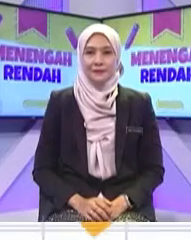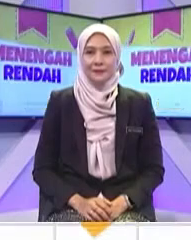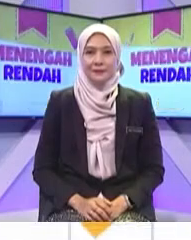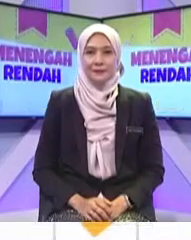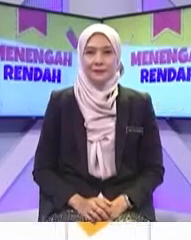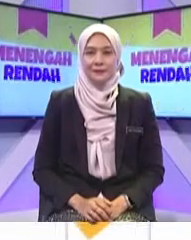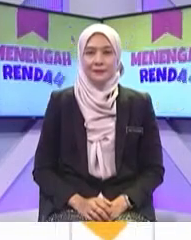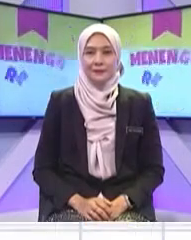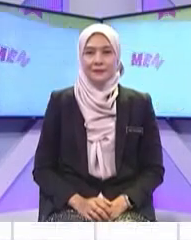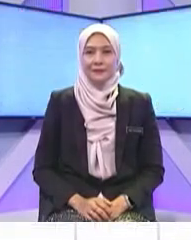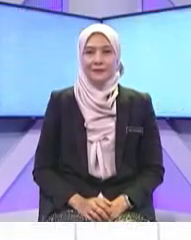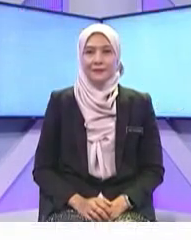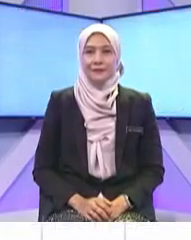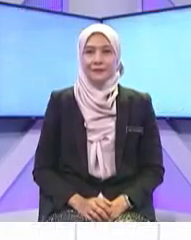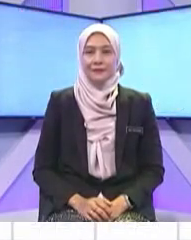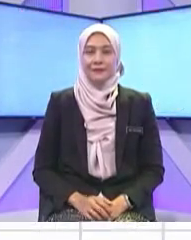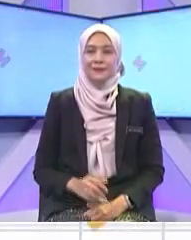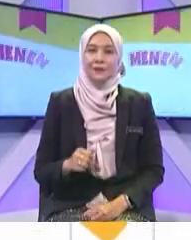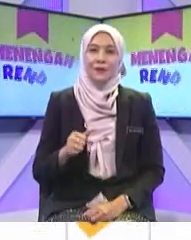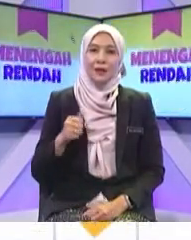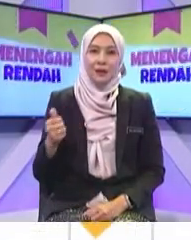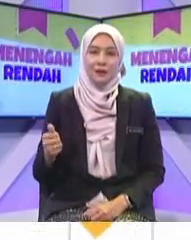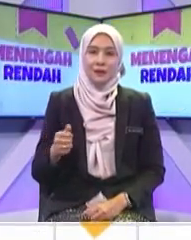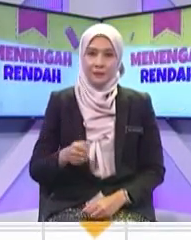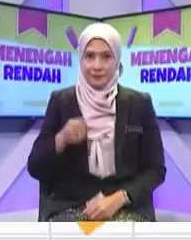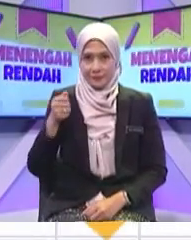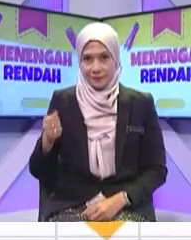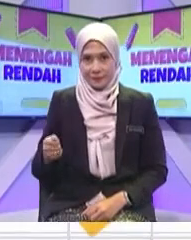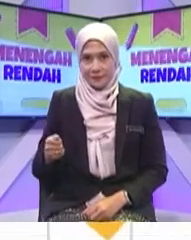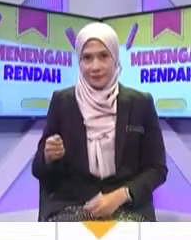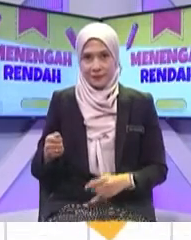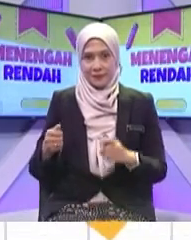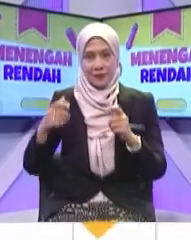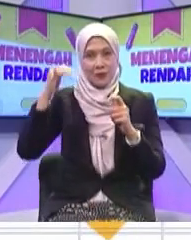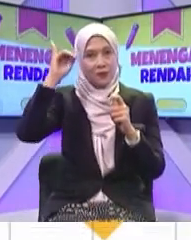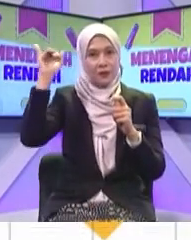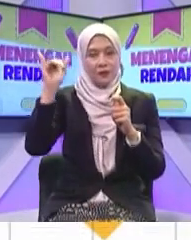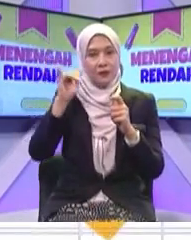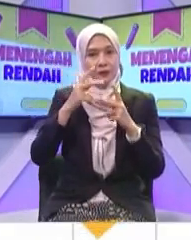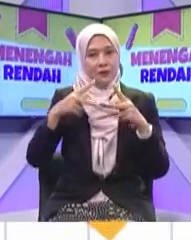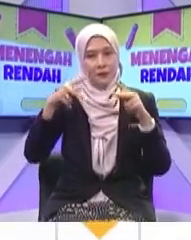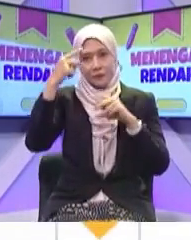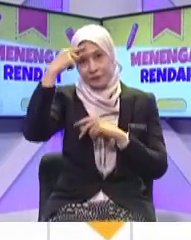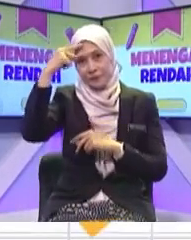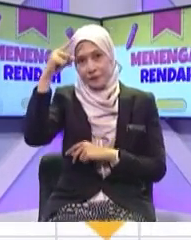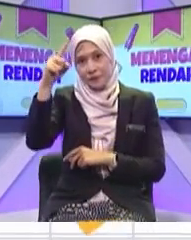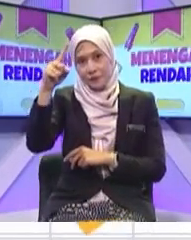Fahim Okey Alat komunikasi Okey Alat telekomunikasi Penting untuk